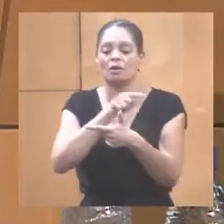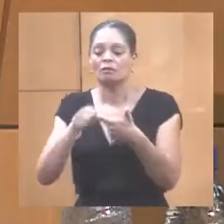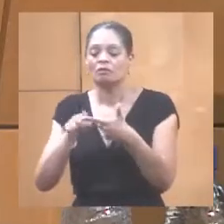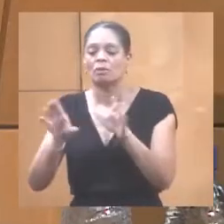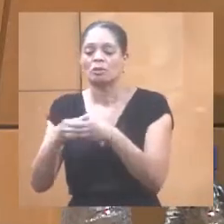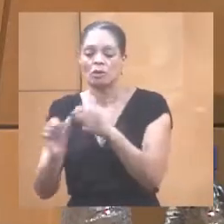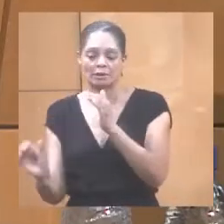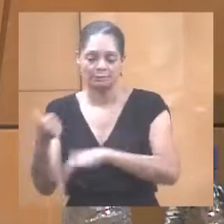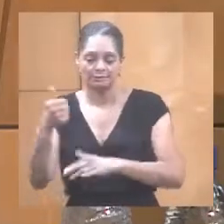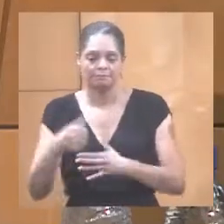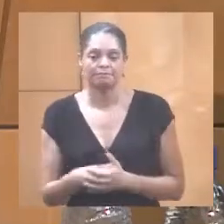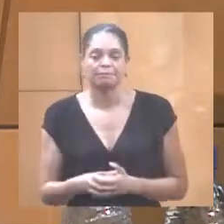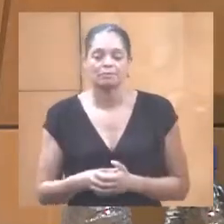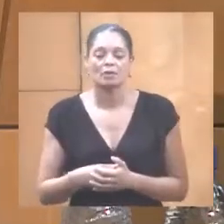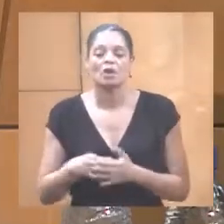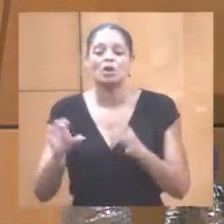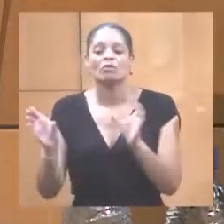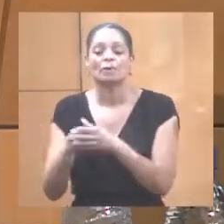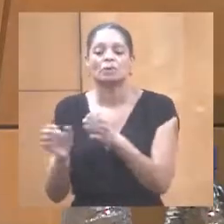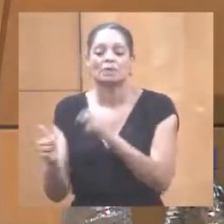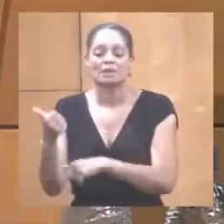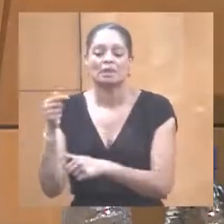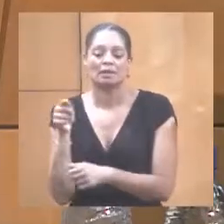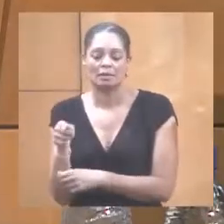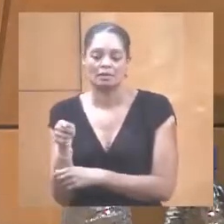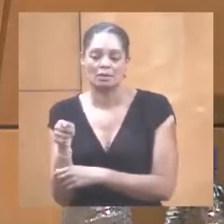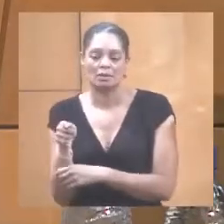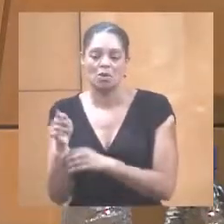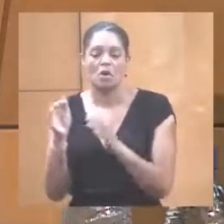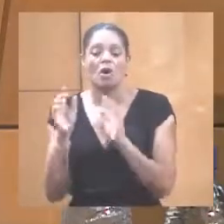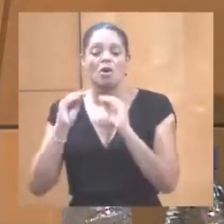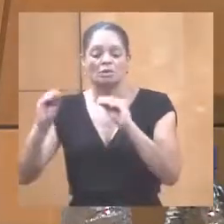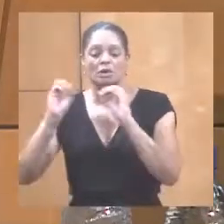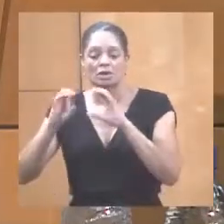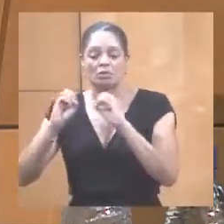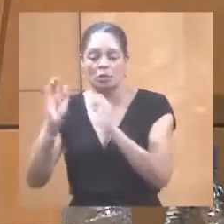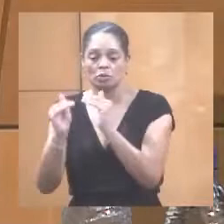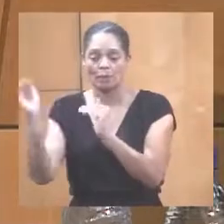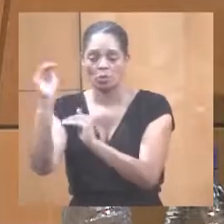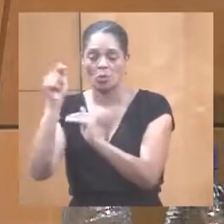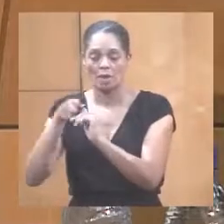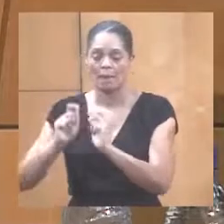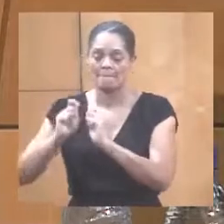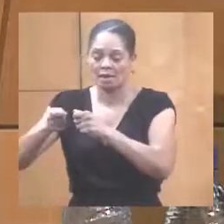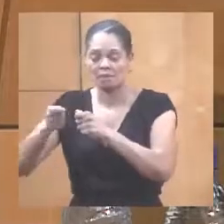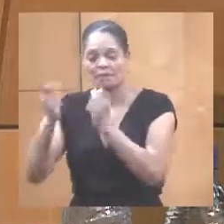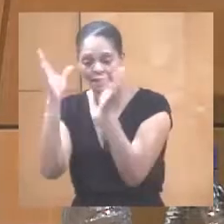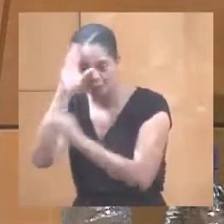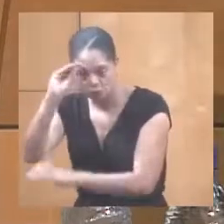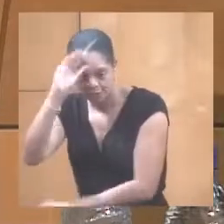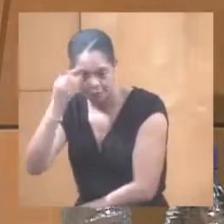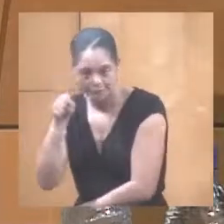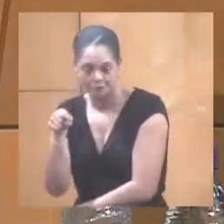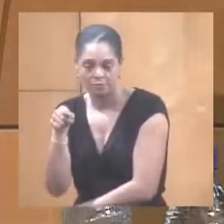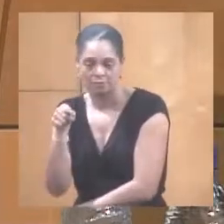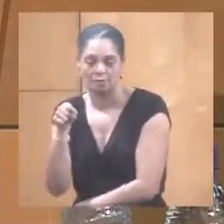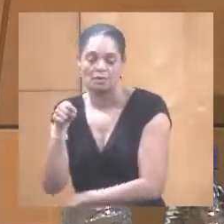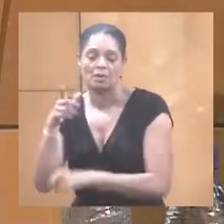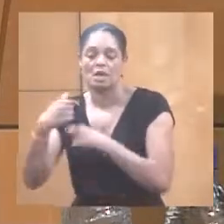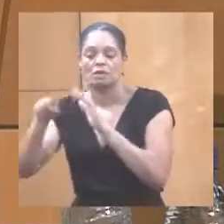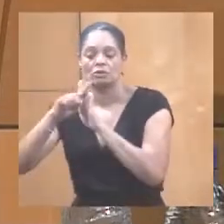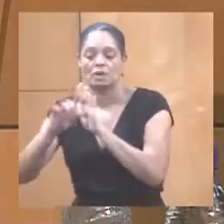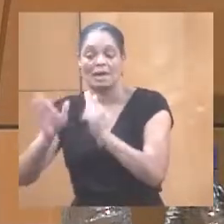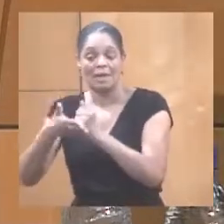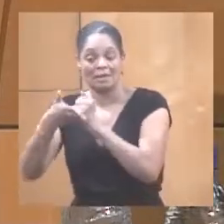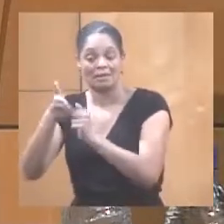initiale. Quand c'est une formation initiale, d'enseignement supérieur, qui donne un statut d'étudiant, il y le dispositif des